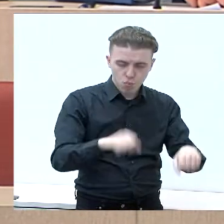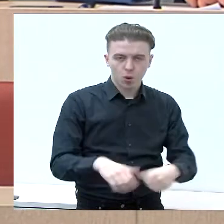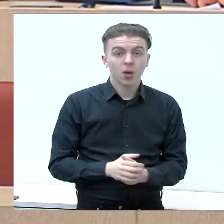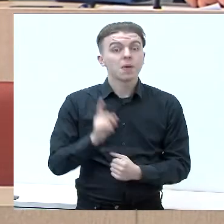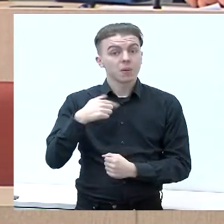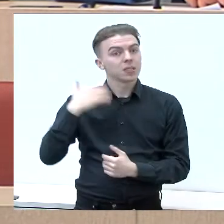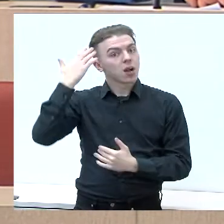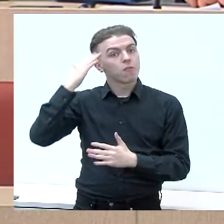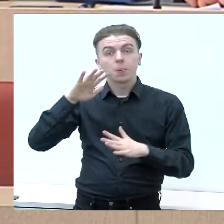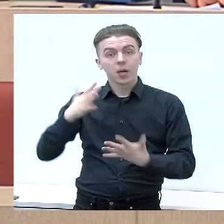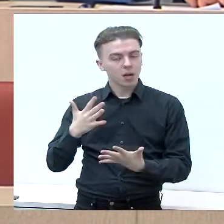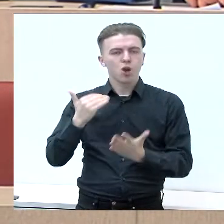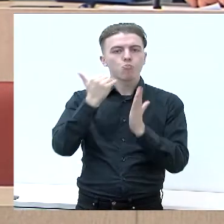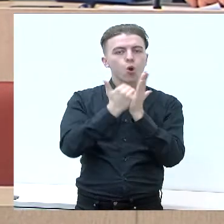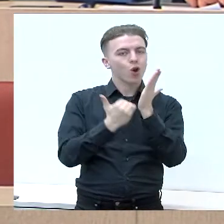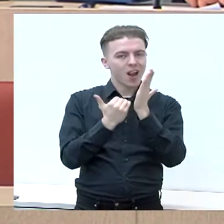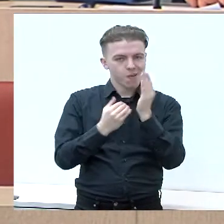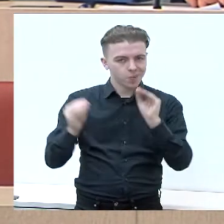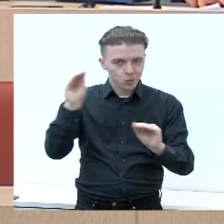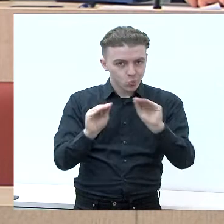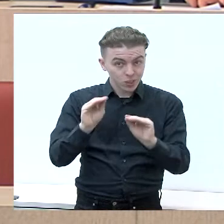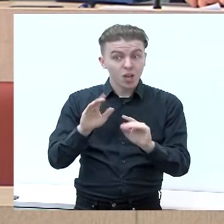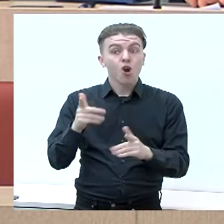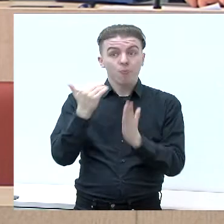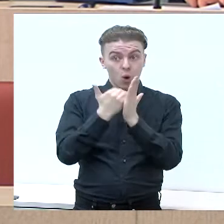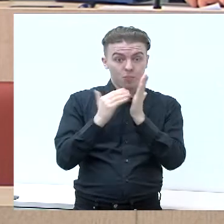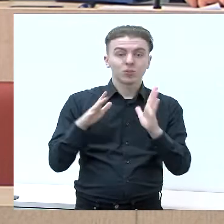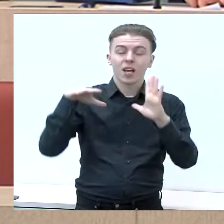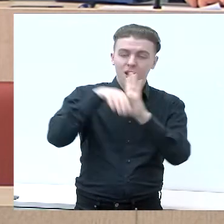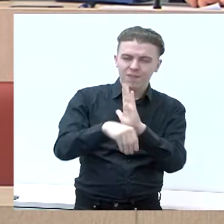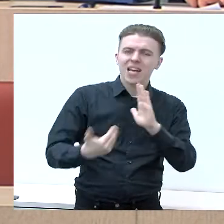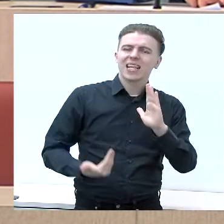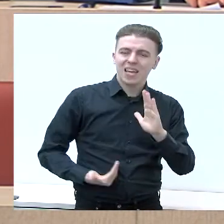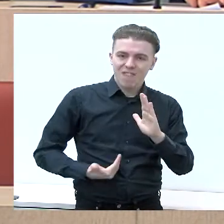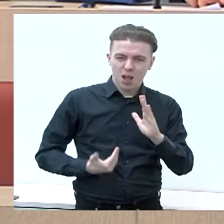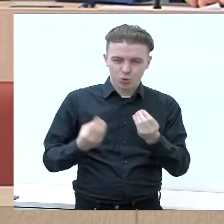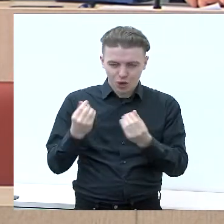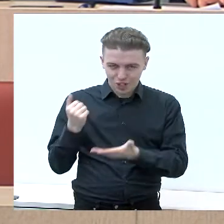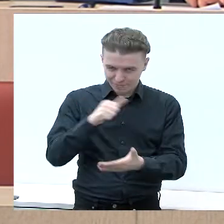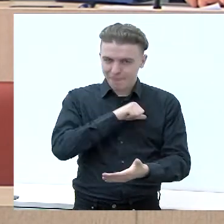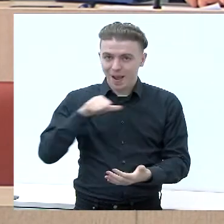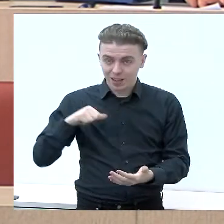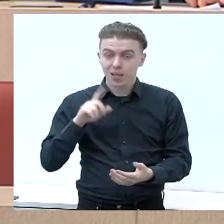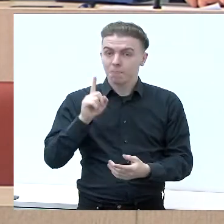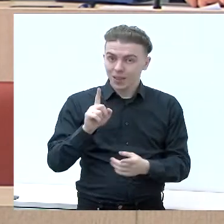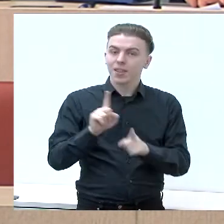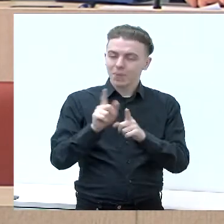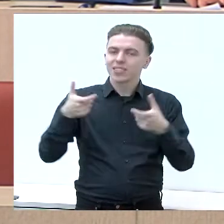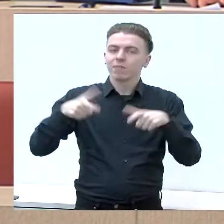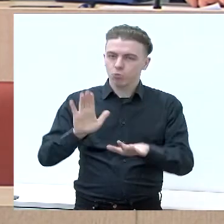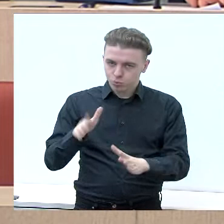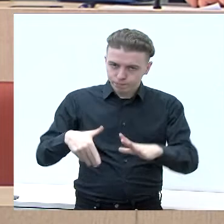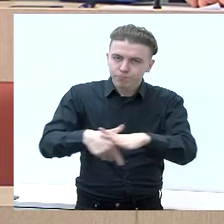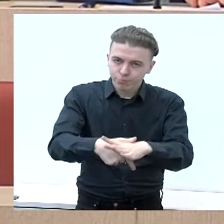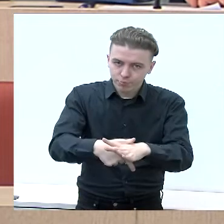galvojame sukūti tokią programą. Į tą programą bus įtraukyma ir gyventojų lėšus, kažkiek prisidės ir Kalvaryjos savivaldybį.